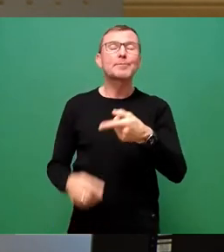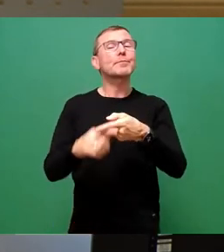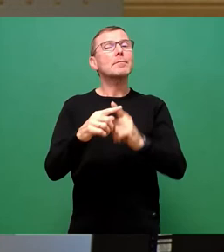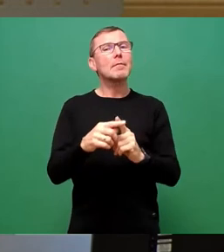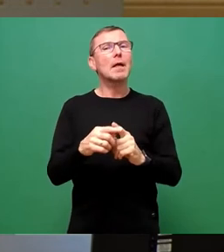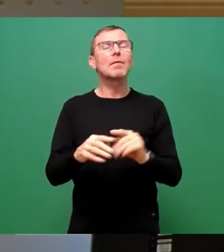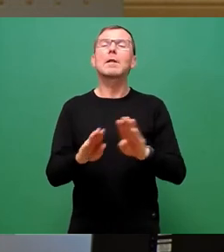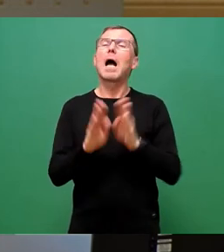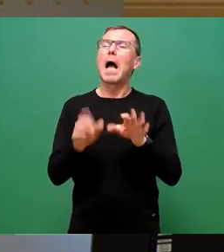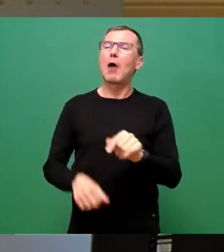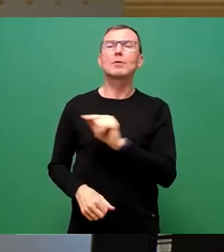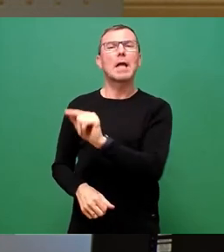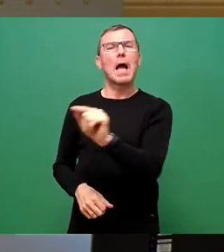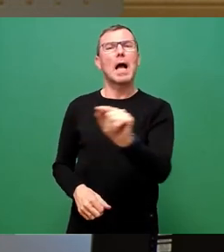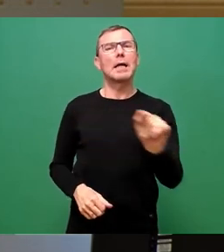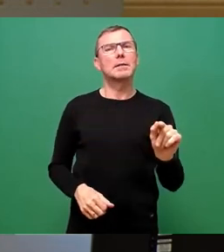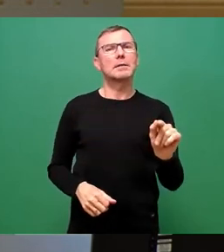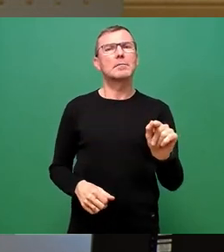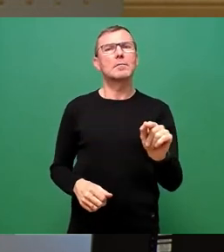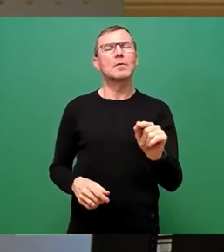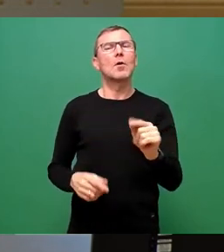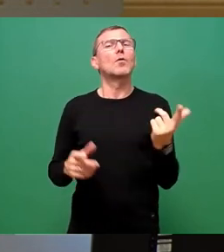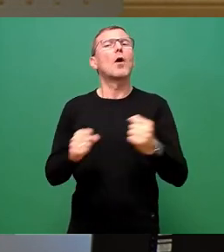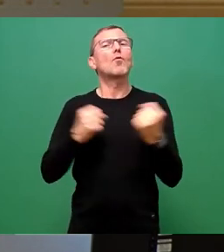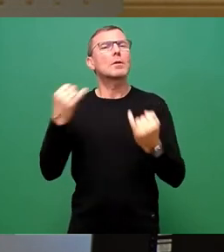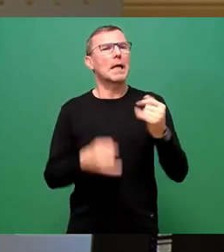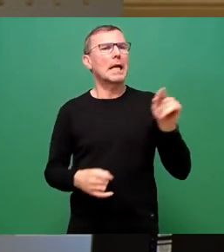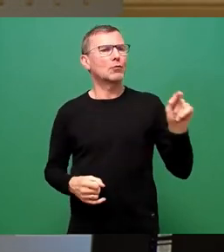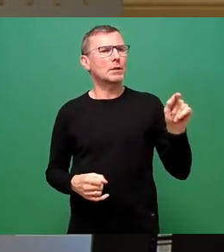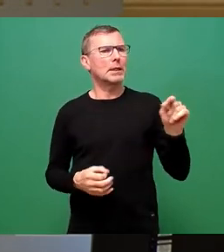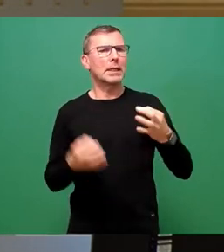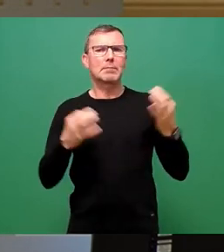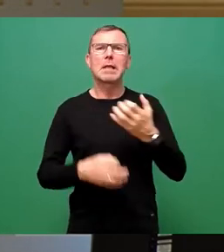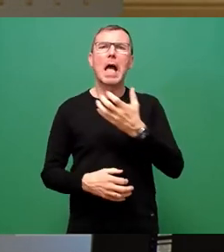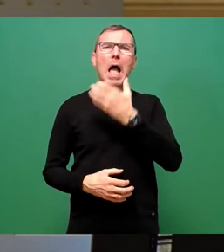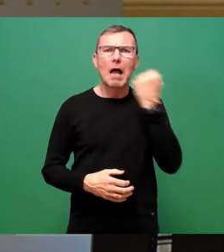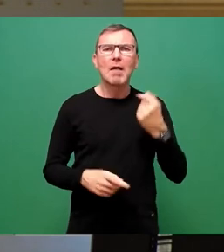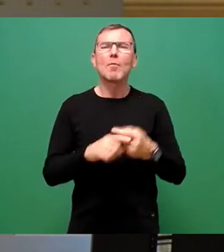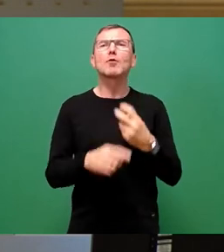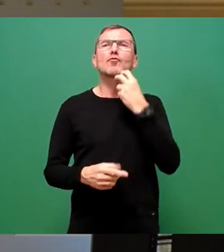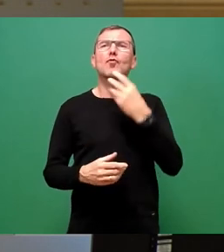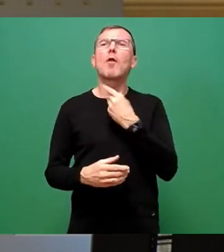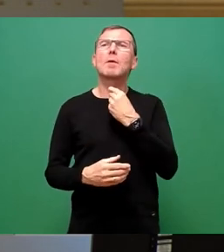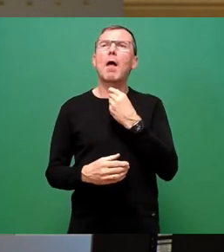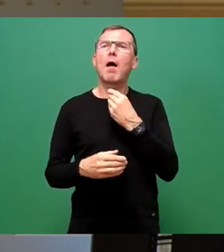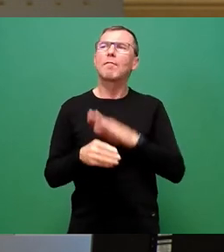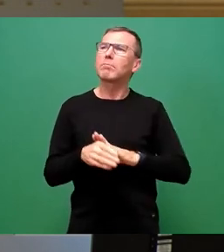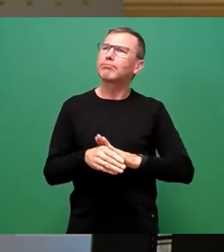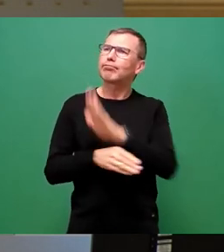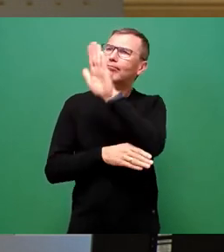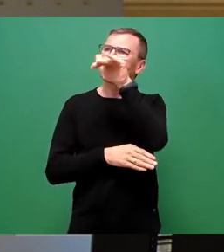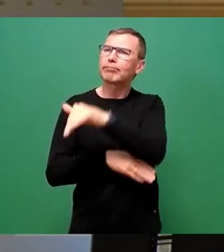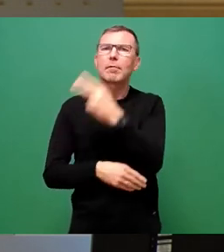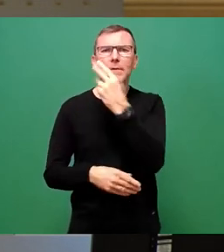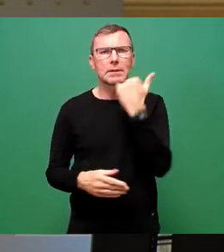Haushalten bzw. der Großindustrie benötigten Wärme und Strombedarfs entwickelt? Bitte